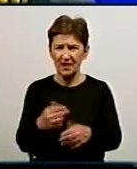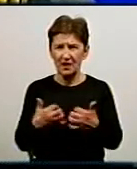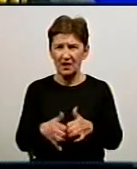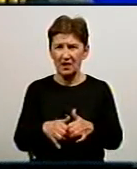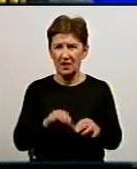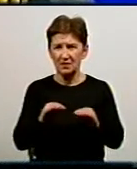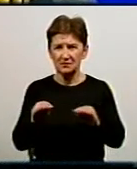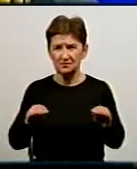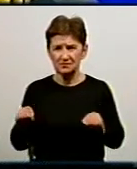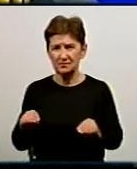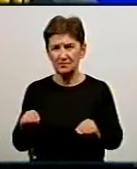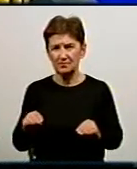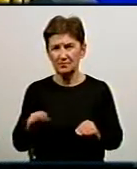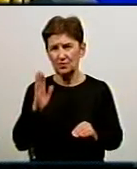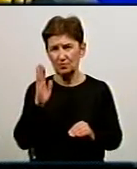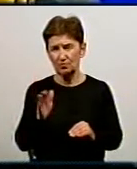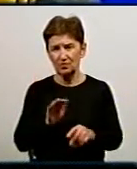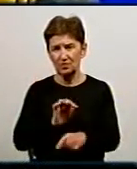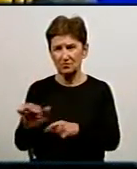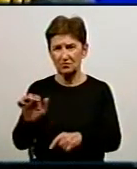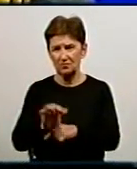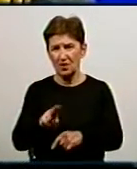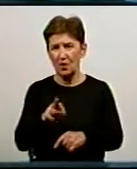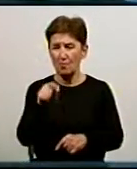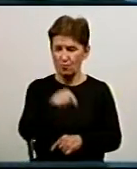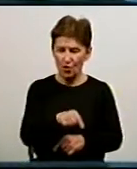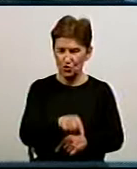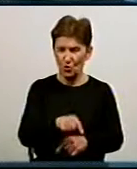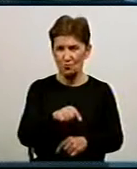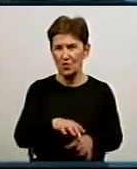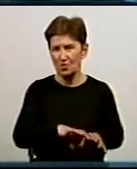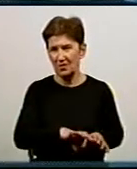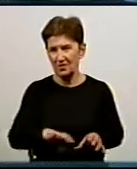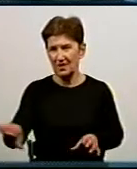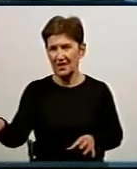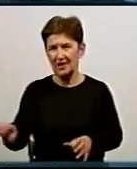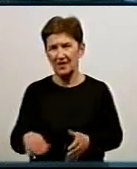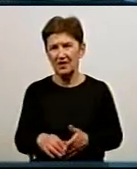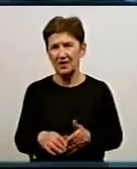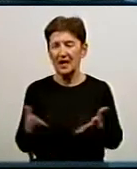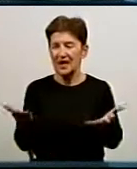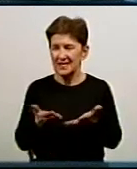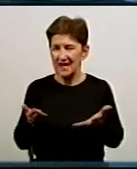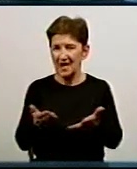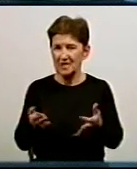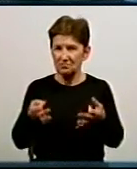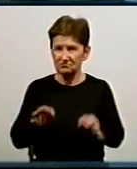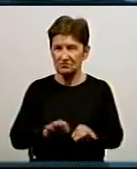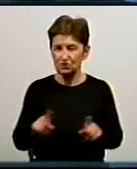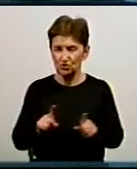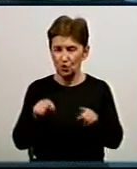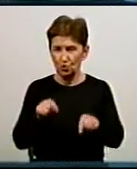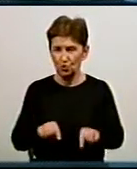оцих стальних вставок, і будемо подавати воду по ньому. Яка велика ймовірність того, що ось тут,